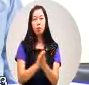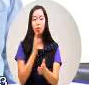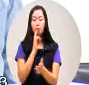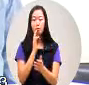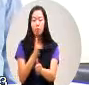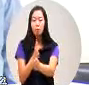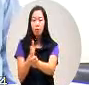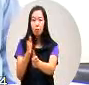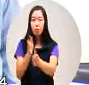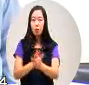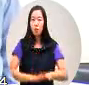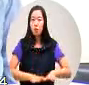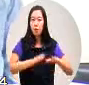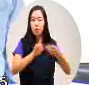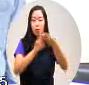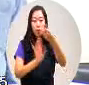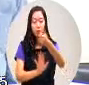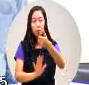范主委